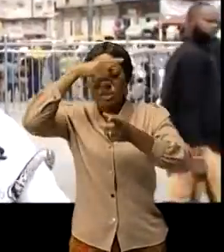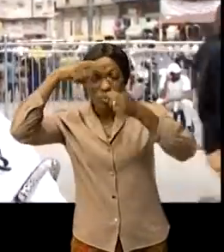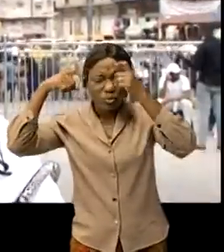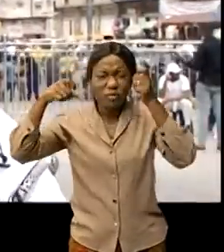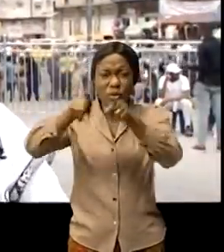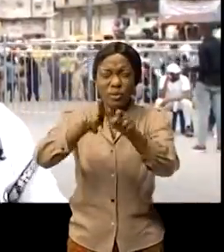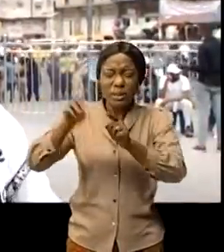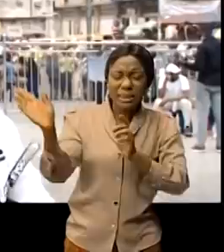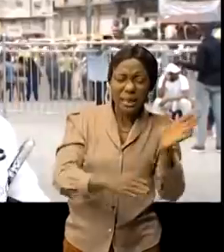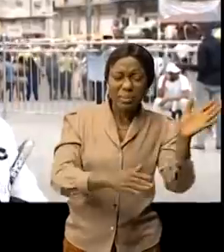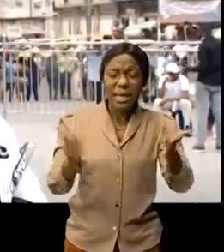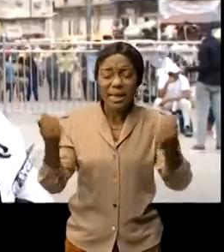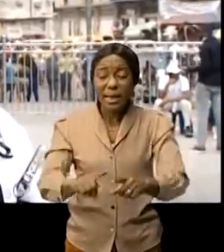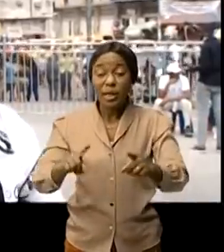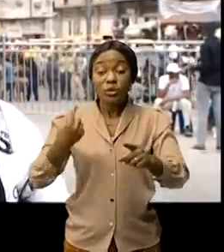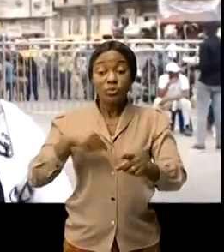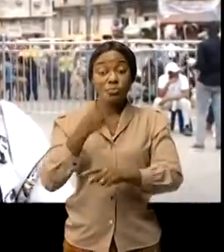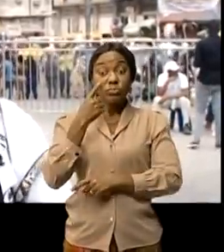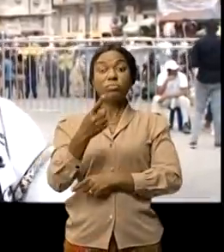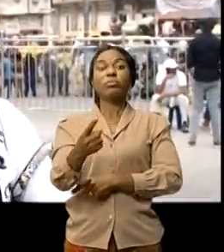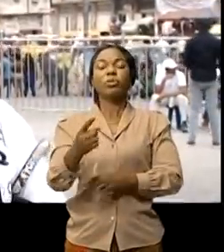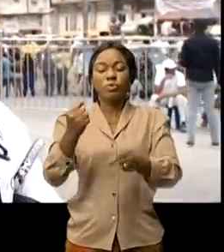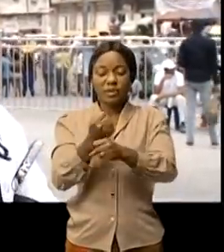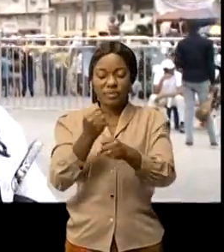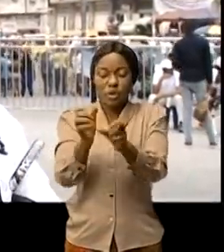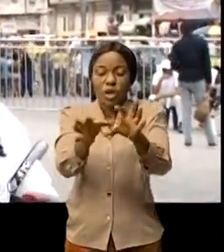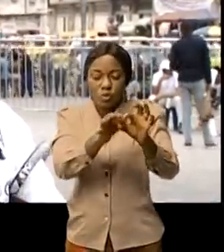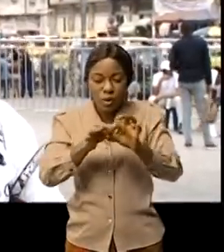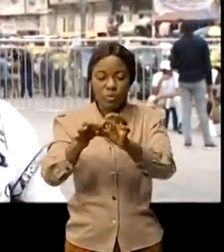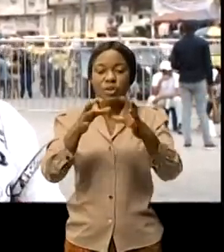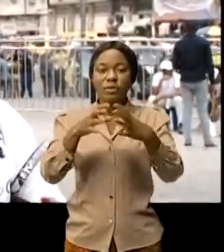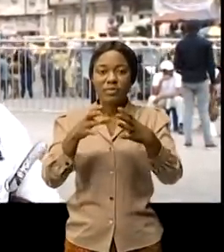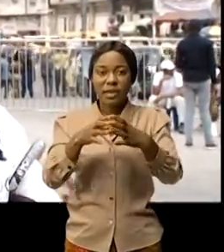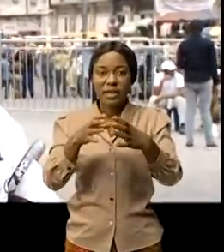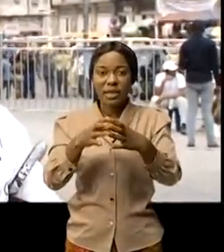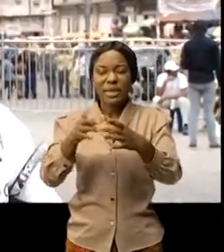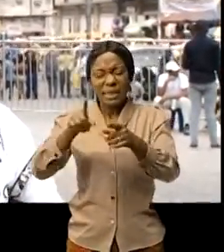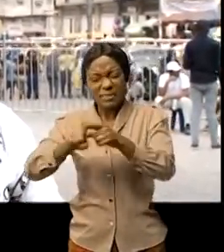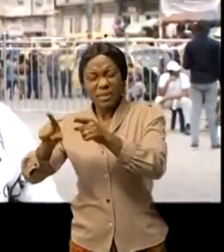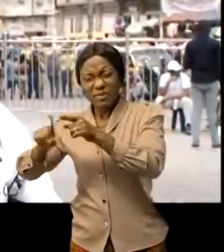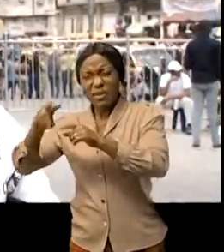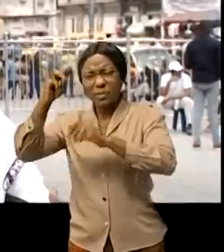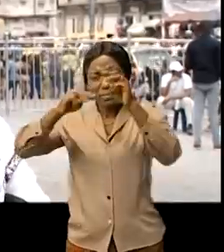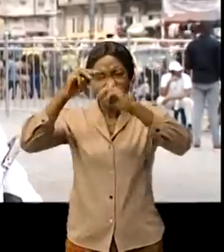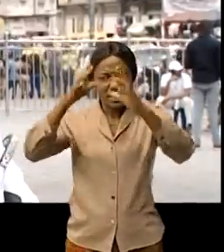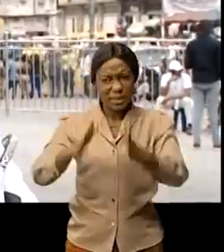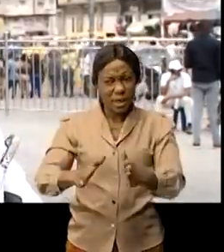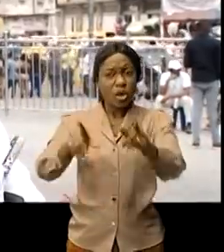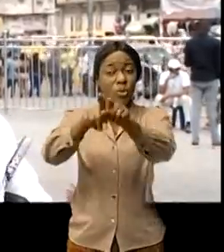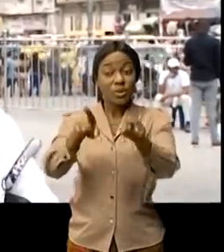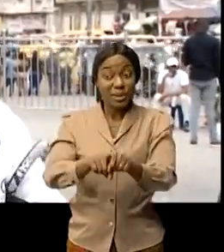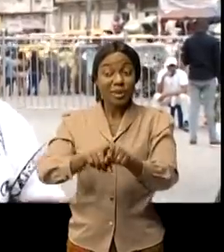que nous faisons lorsque nous avons deux cas nous travaillons en collaboration avec divers ministères et divers